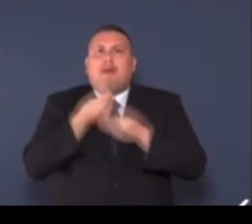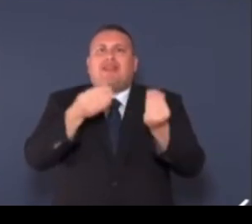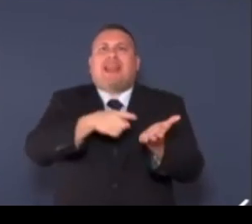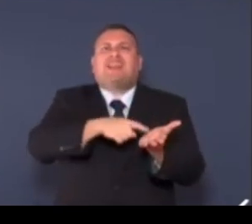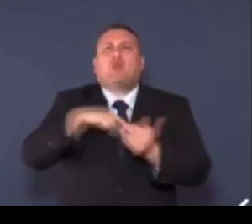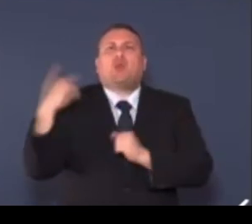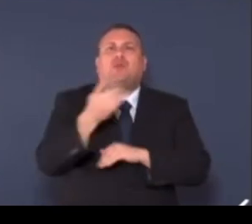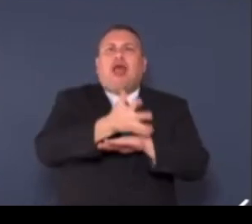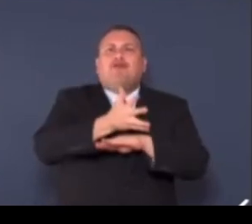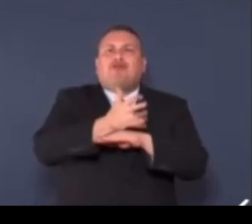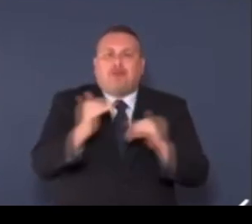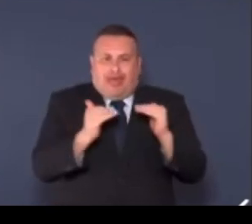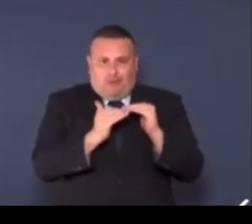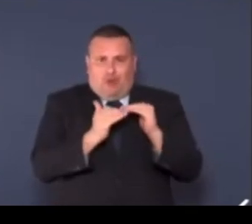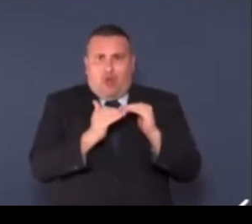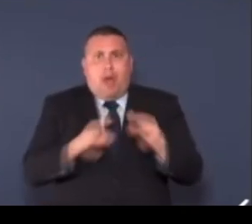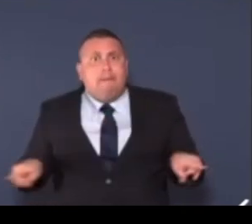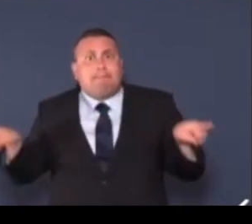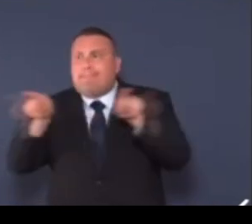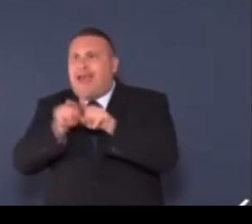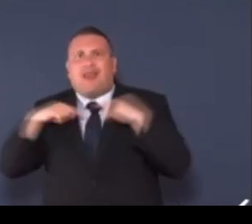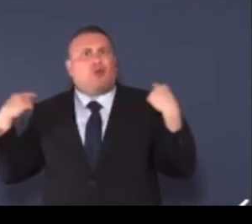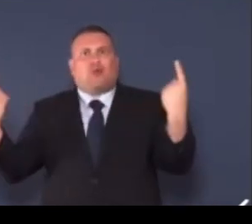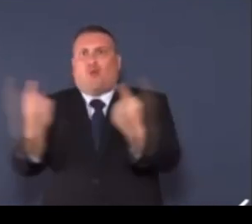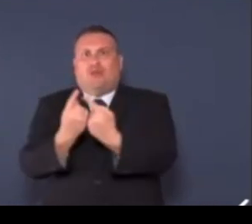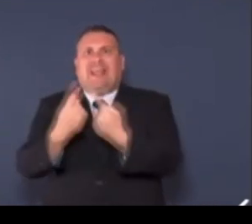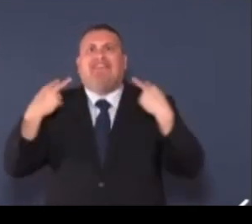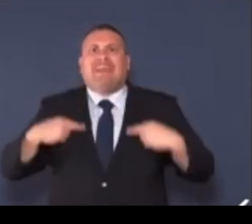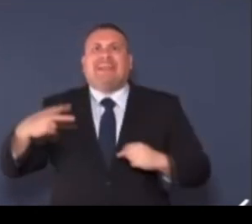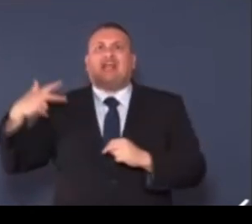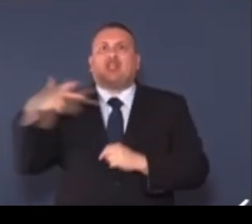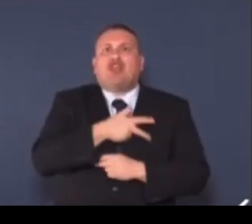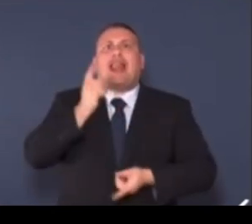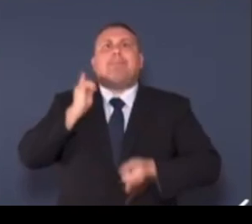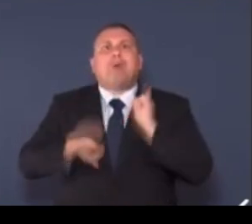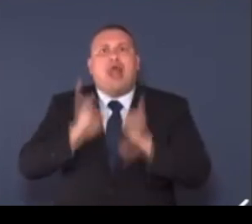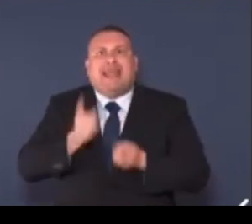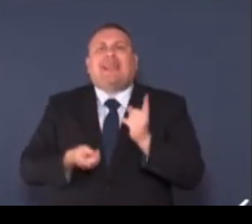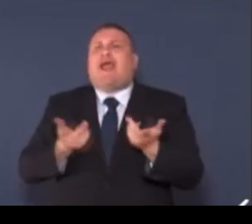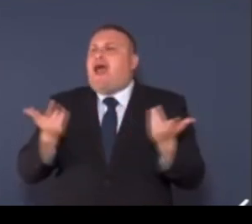e paritario alla vita civile e sociale e politica dei nostri paesi.